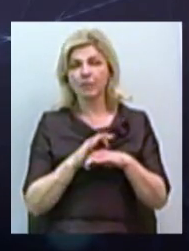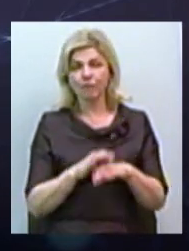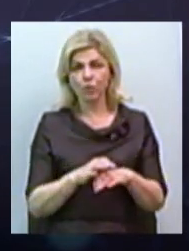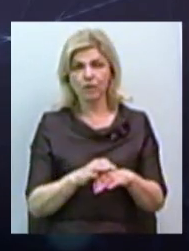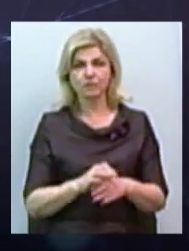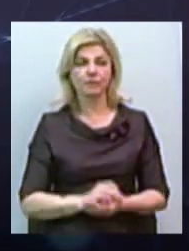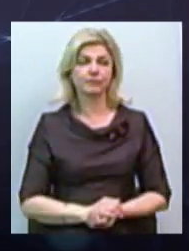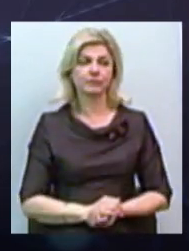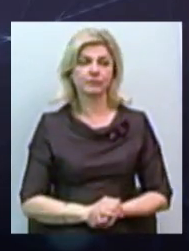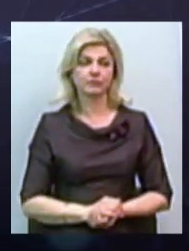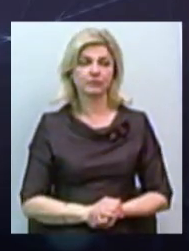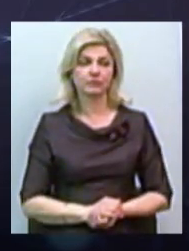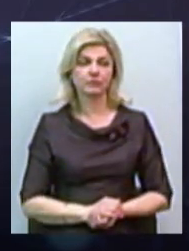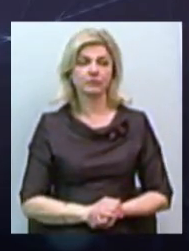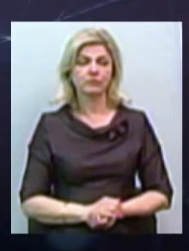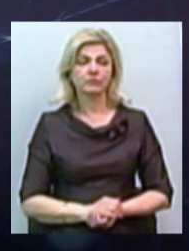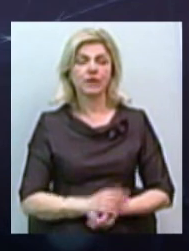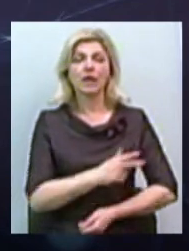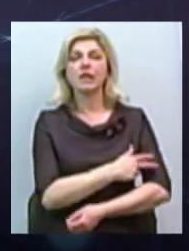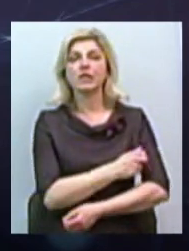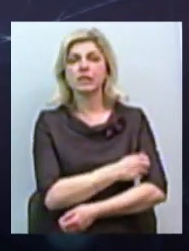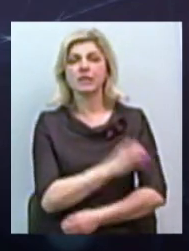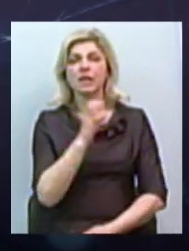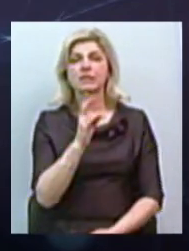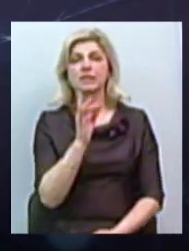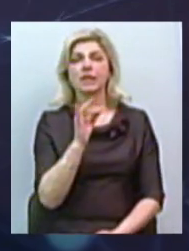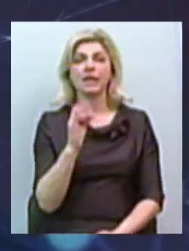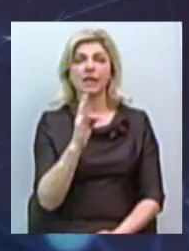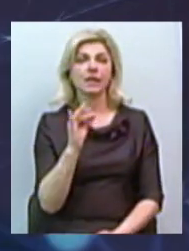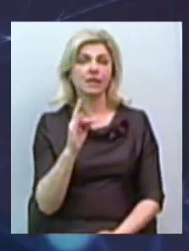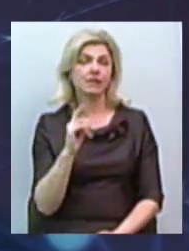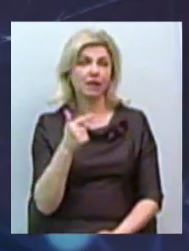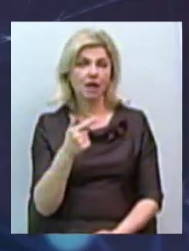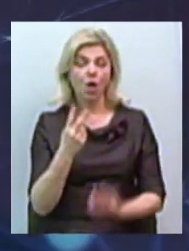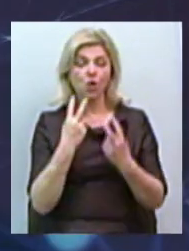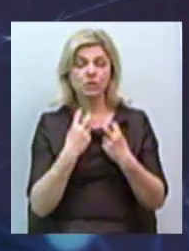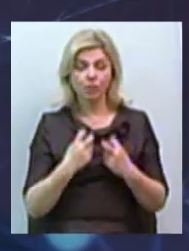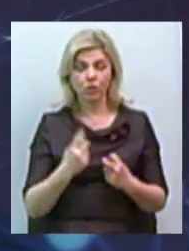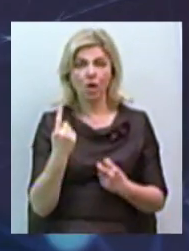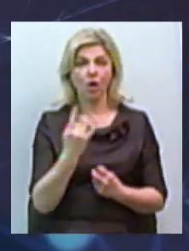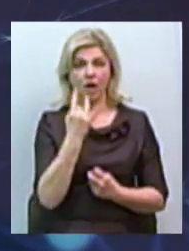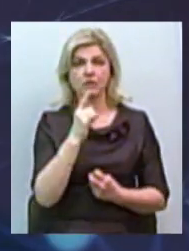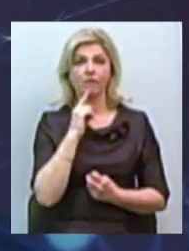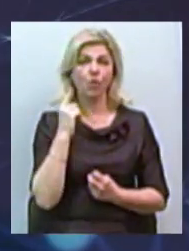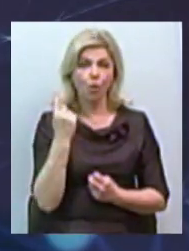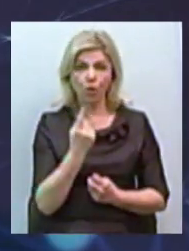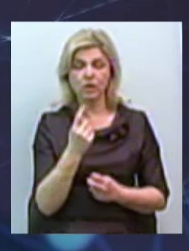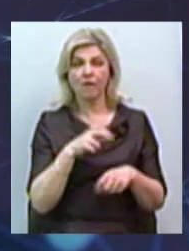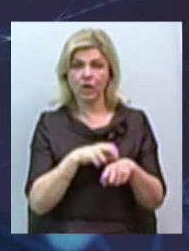клінический скрін профилактический осмотр. який може жилось раз в год кліницістами. І